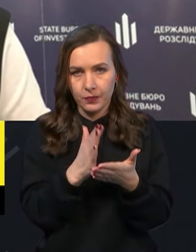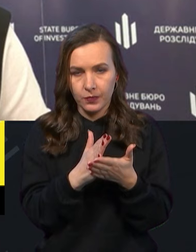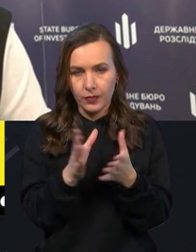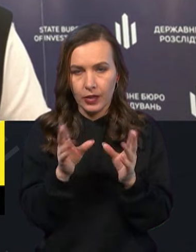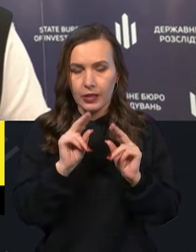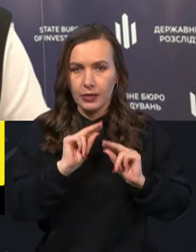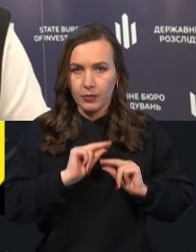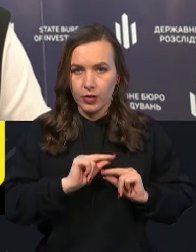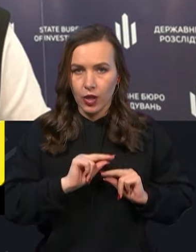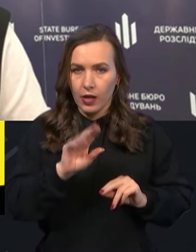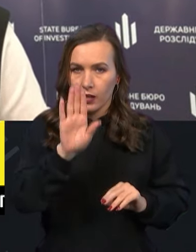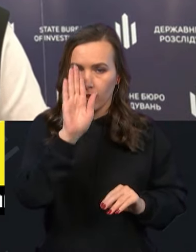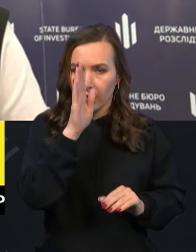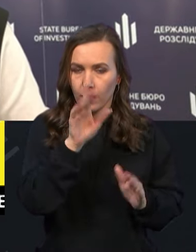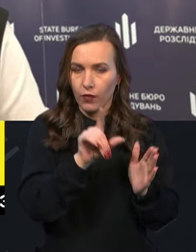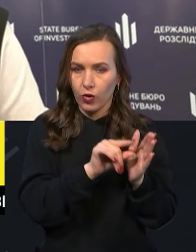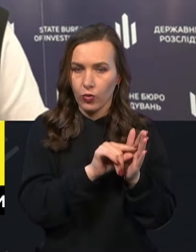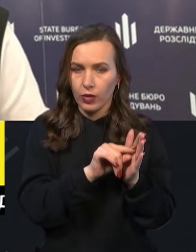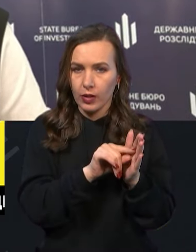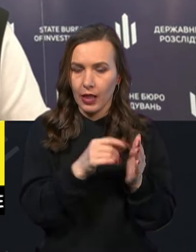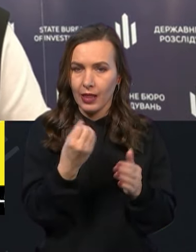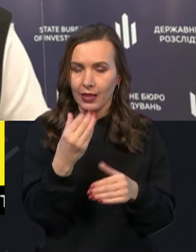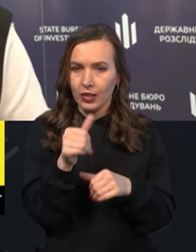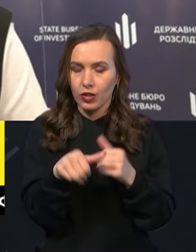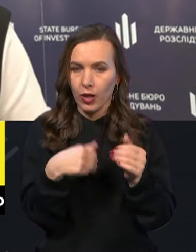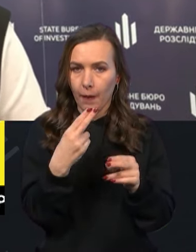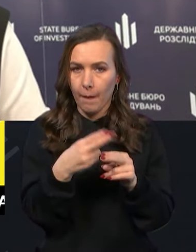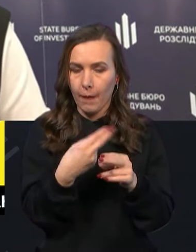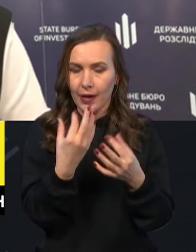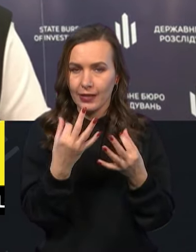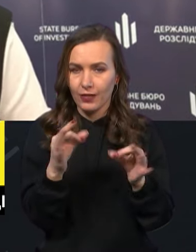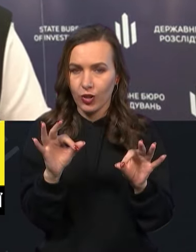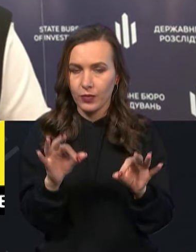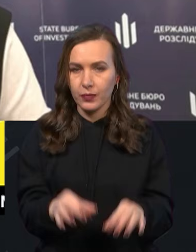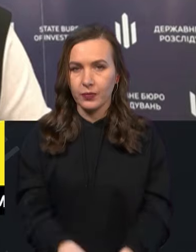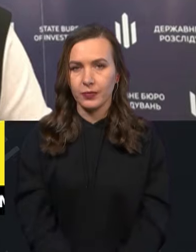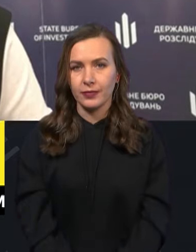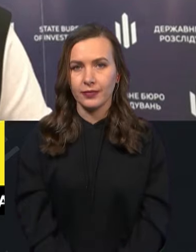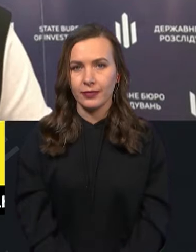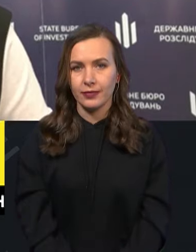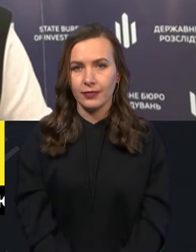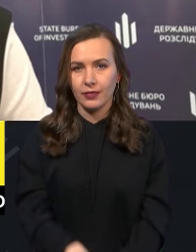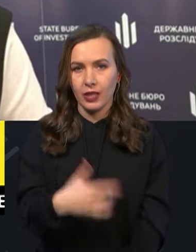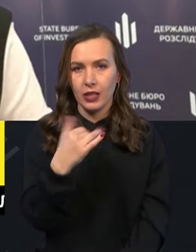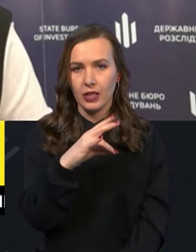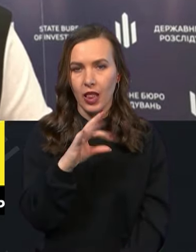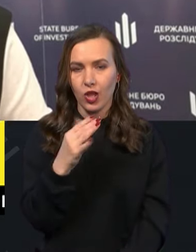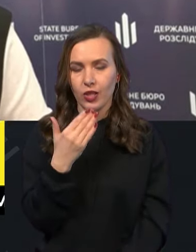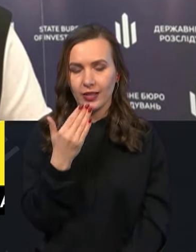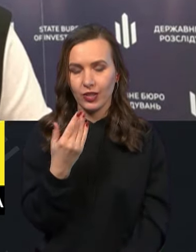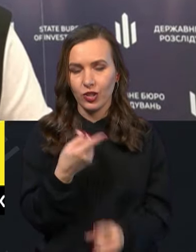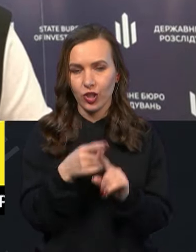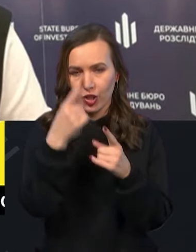співпрацю з ворогом, він на 14 років позбавлений також волі. Пані Тетяно, дуже дякуємо вам за цю